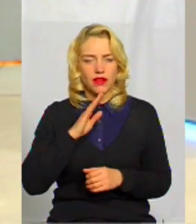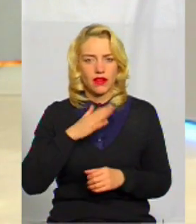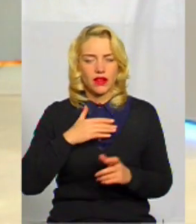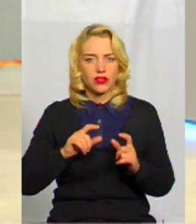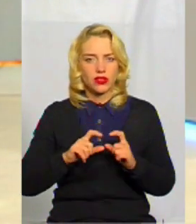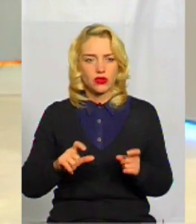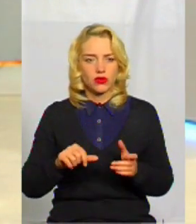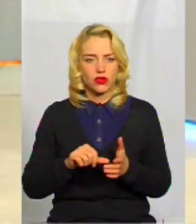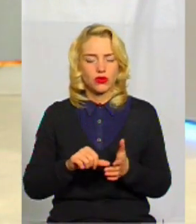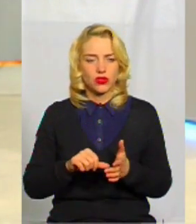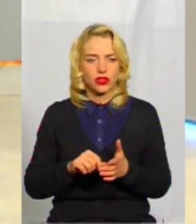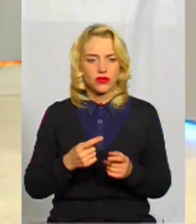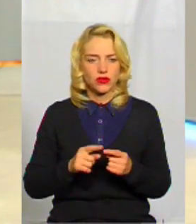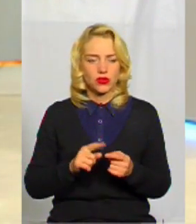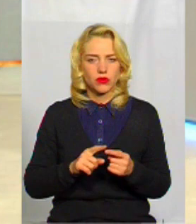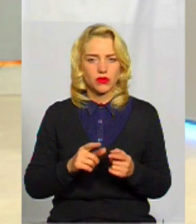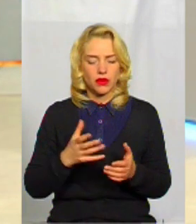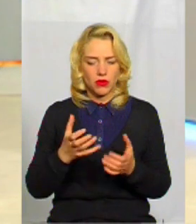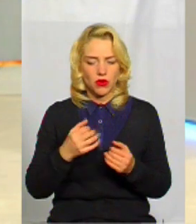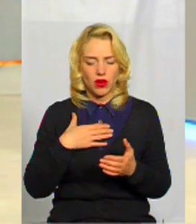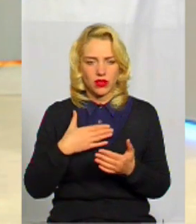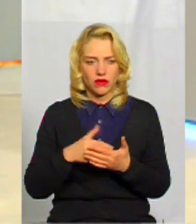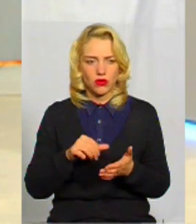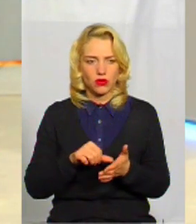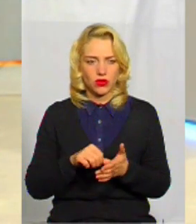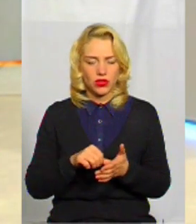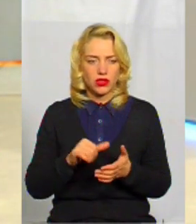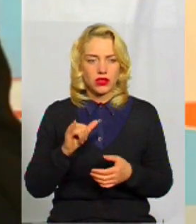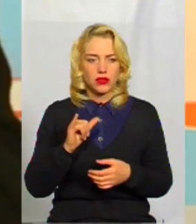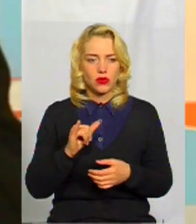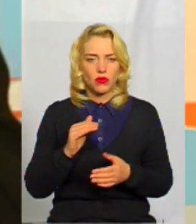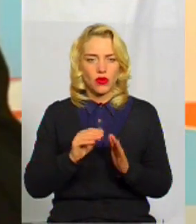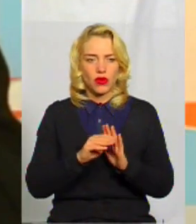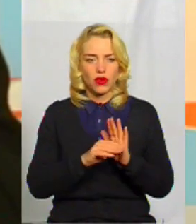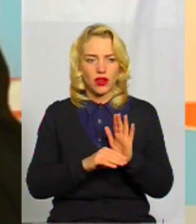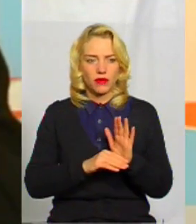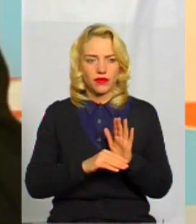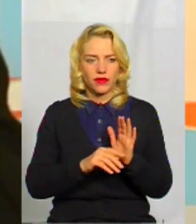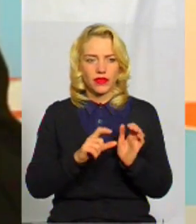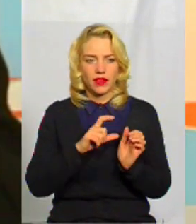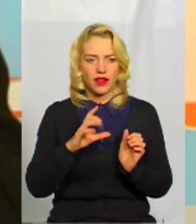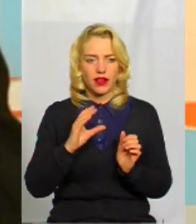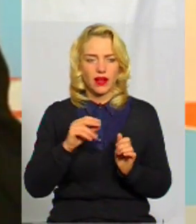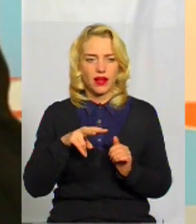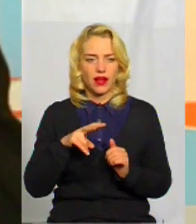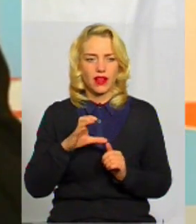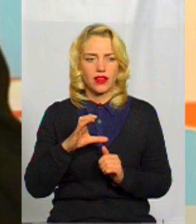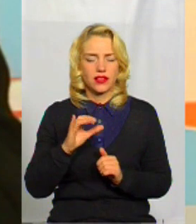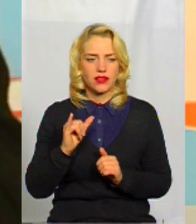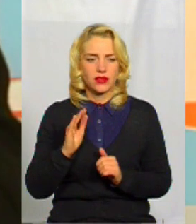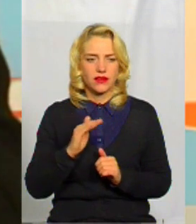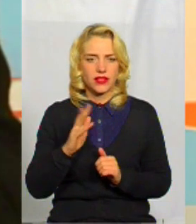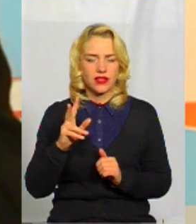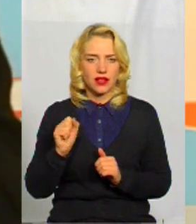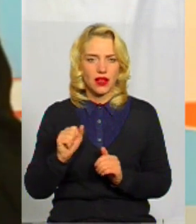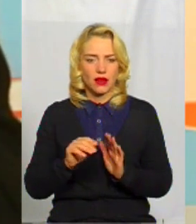школа участвує, я беру в цьому надзвичайно активну роль, участвує у програмі Healthy School. Healthy School – дуже